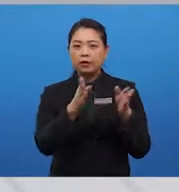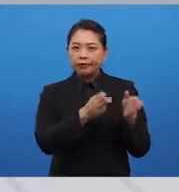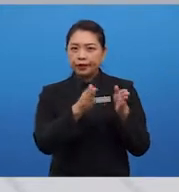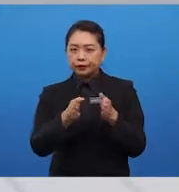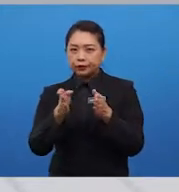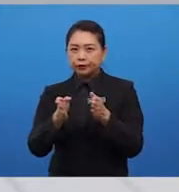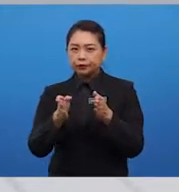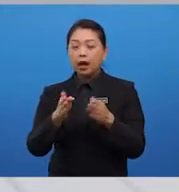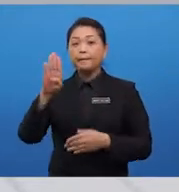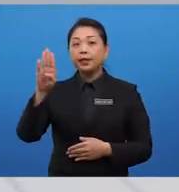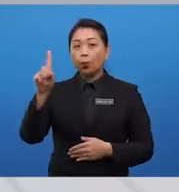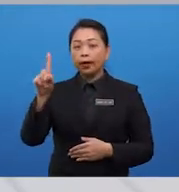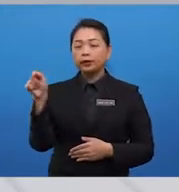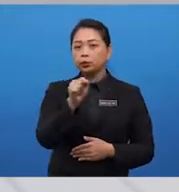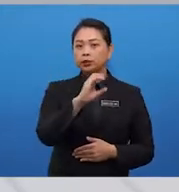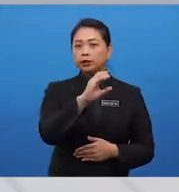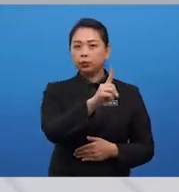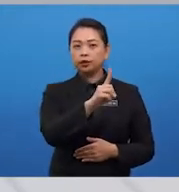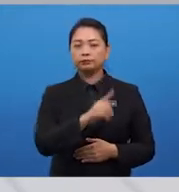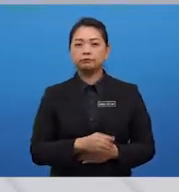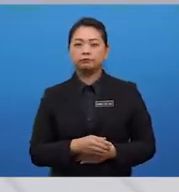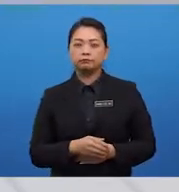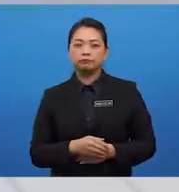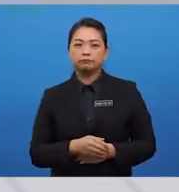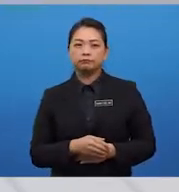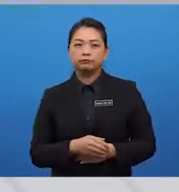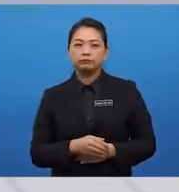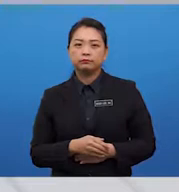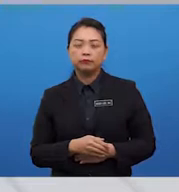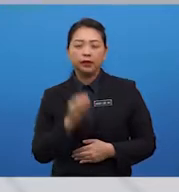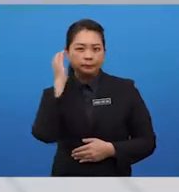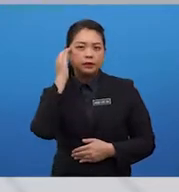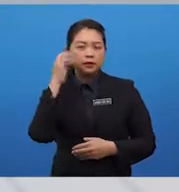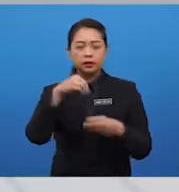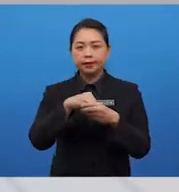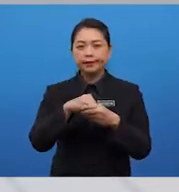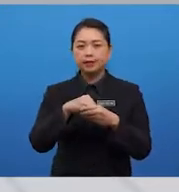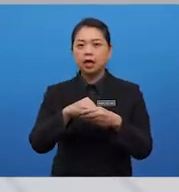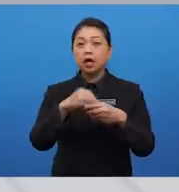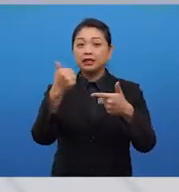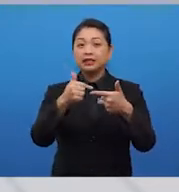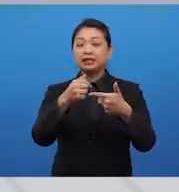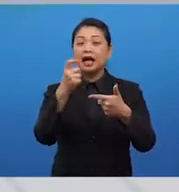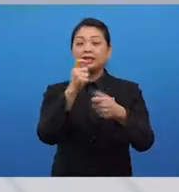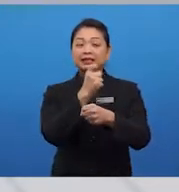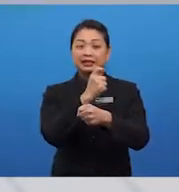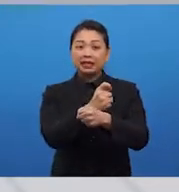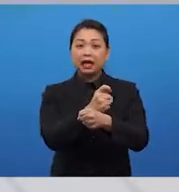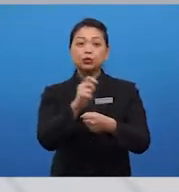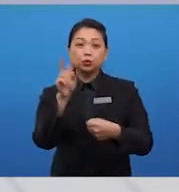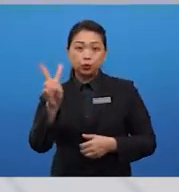B1 to C1. Of course, the expectation in Task 2 is a bit